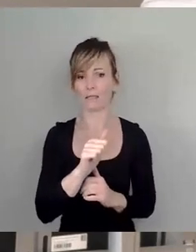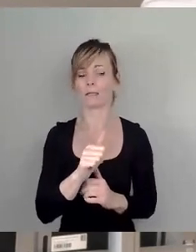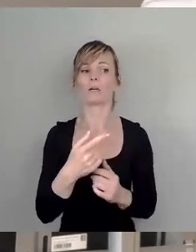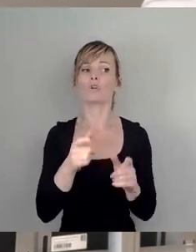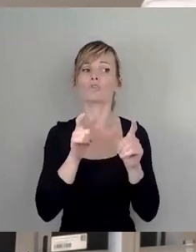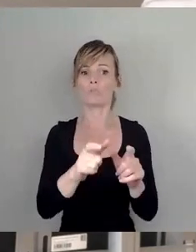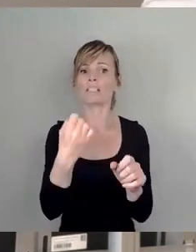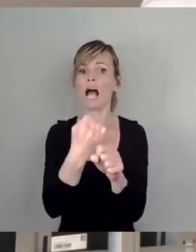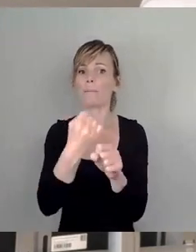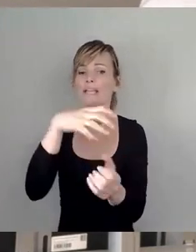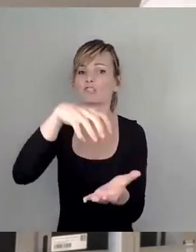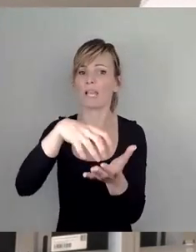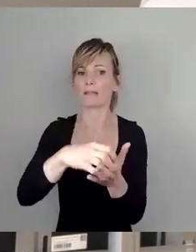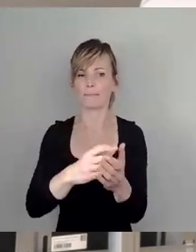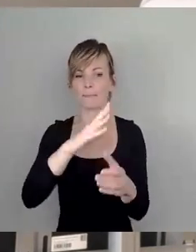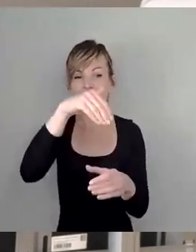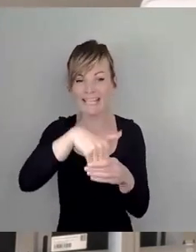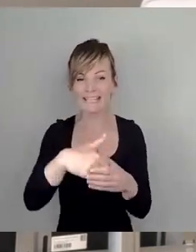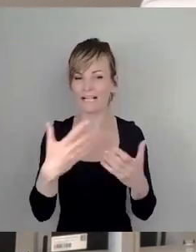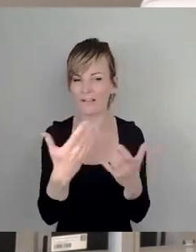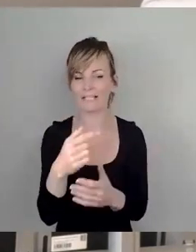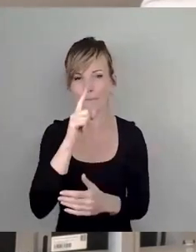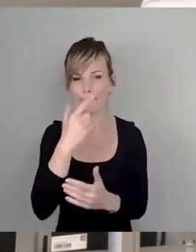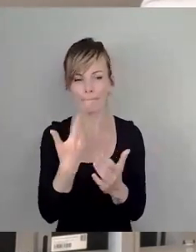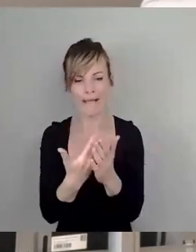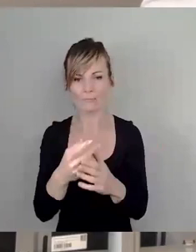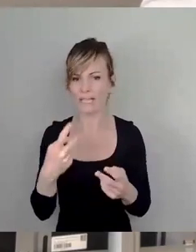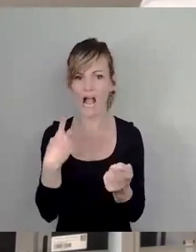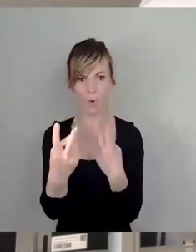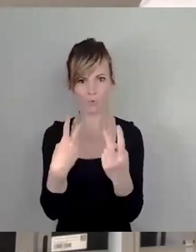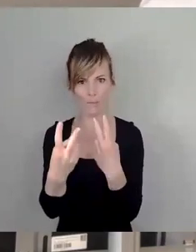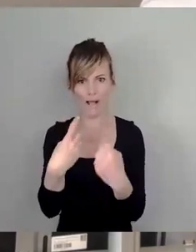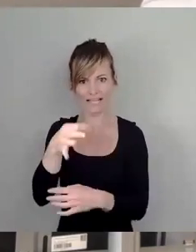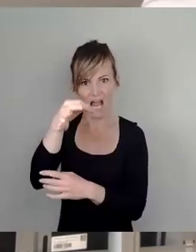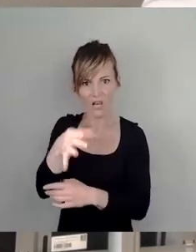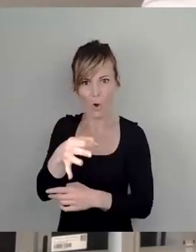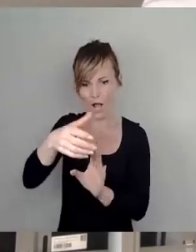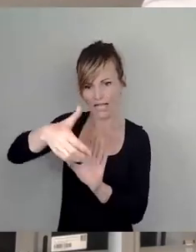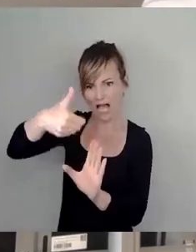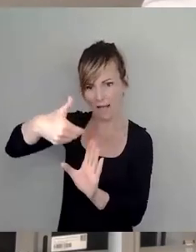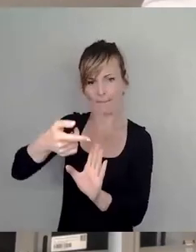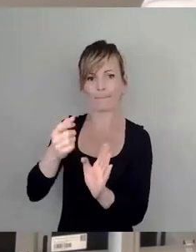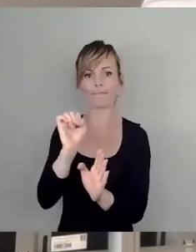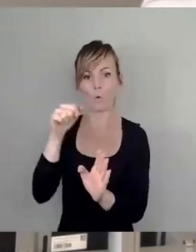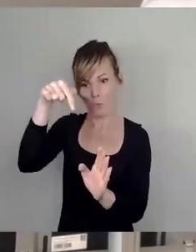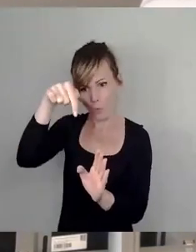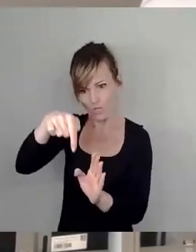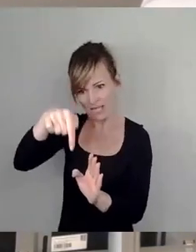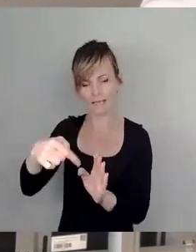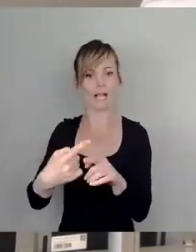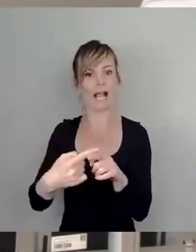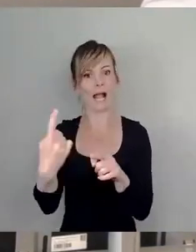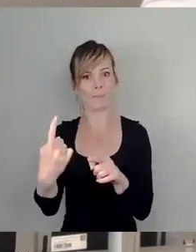Richtlinie um Folgendes, wenn Sie auf einer Autobahn ein Loch graben, weil da ist was zu machen, da ist irgendwas kaputt drunter. Und dann braust der Verkehr vorbei.